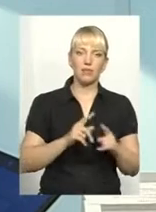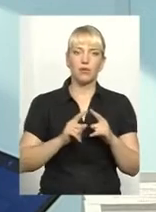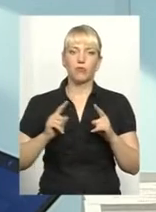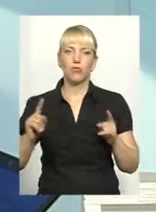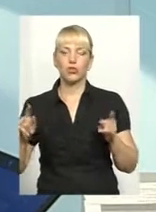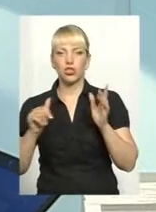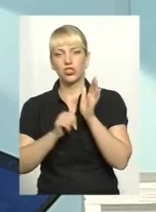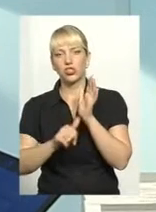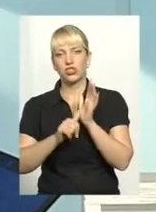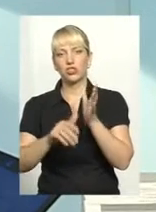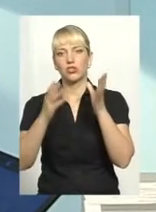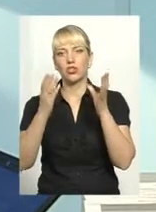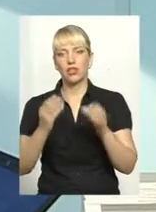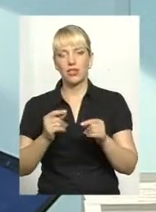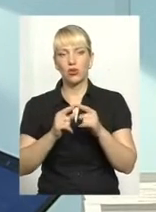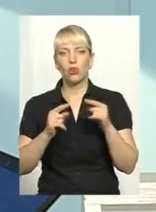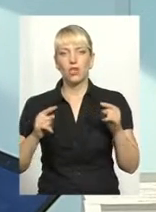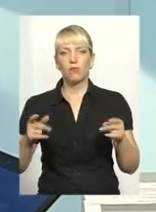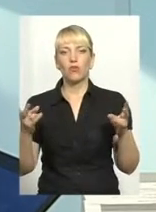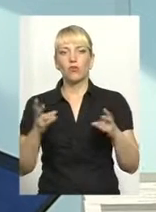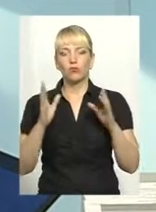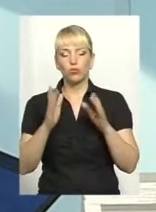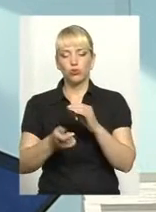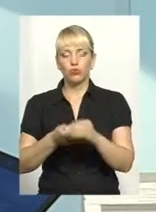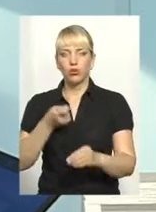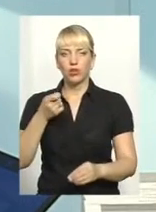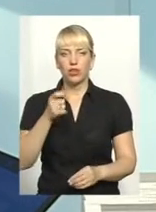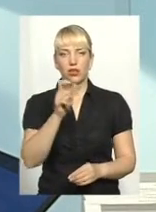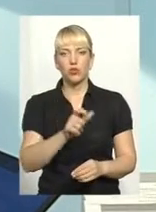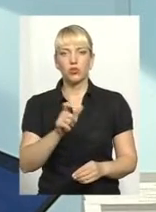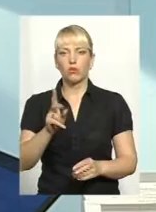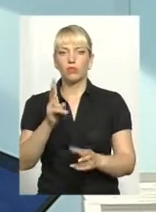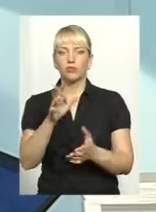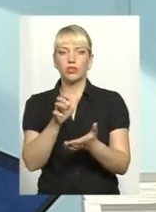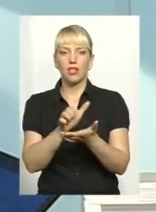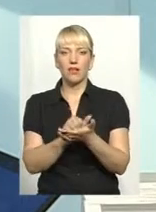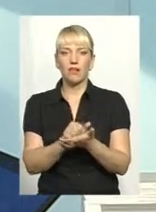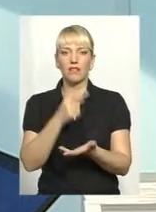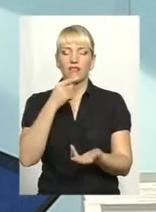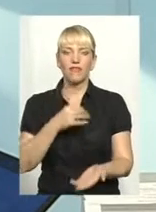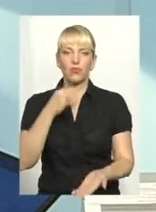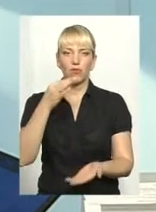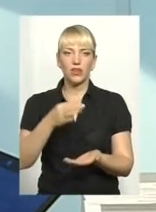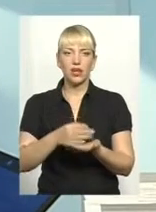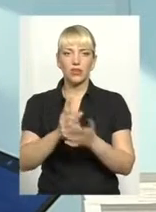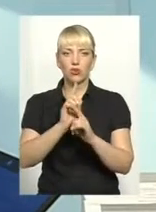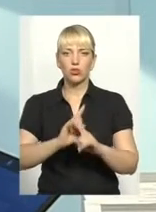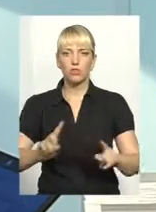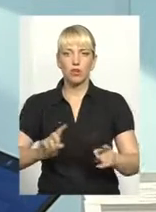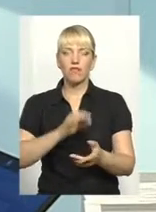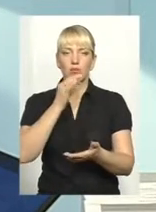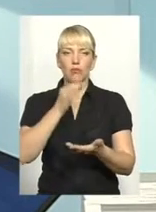-денного терміну повинні будуть подати особи, які займають відповідальне та особливо відповідальне